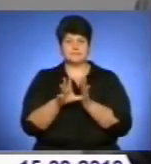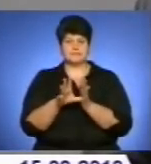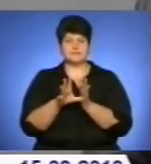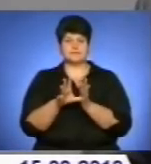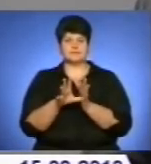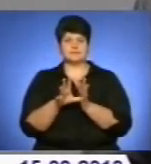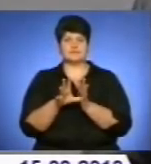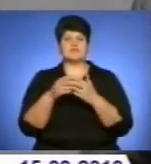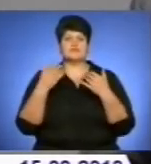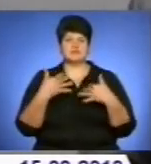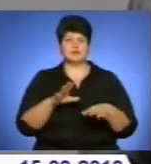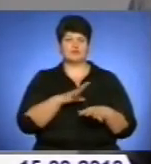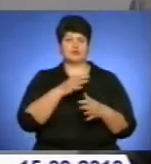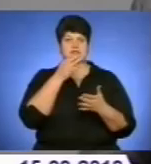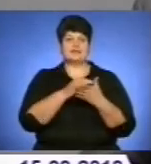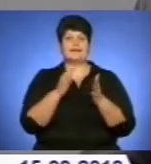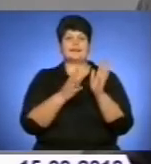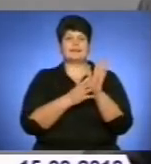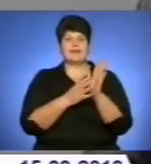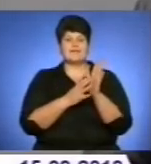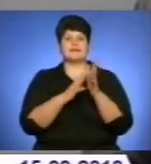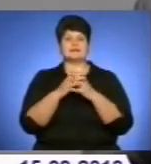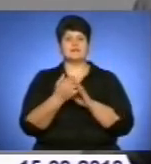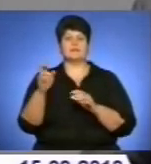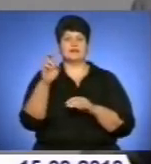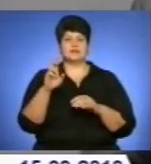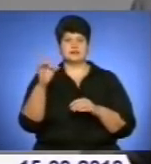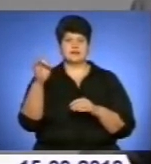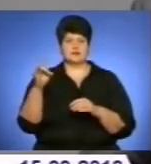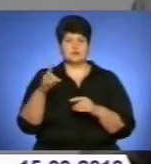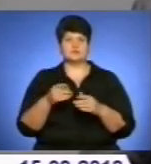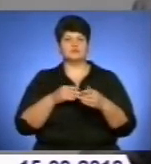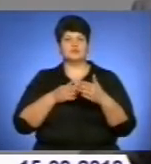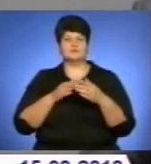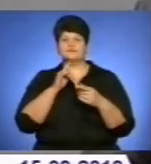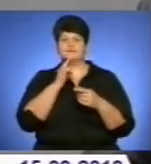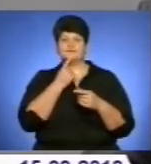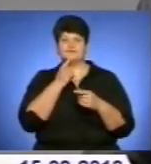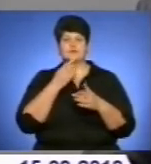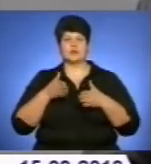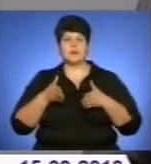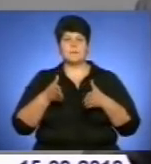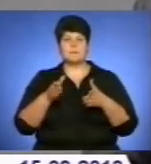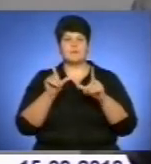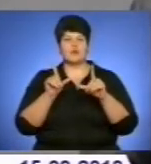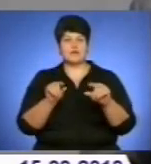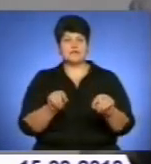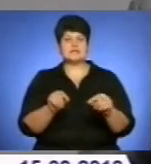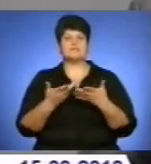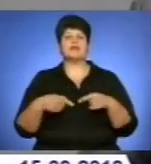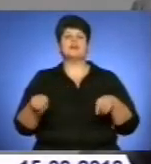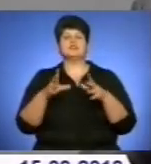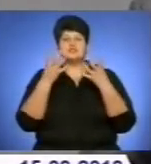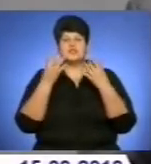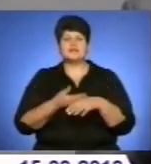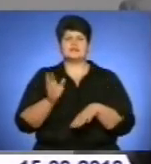цю годину ситуація? Добрий вечір. Ситуація непроста, ситуація складна на сьогоднішній вечір. Ми маємо 50